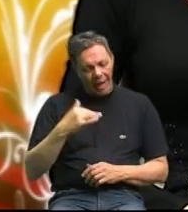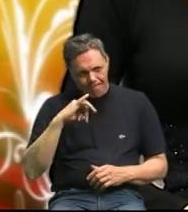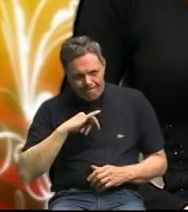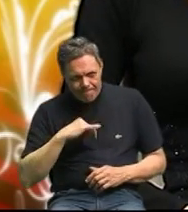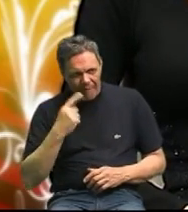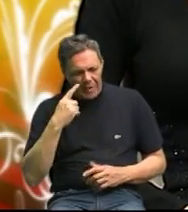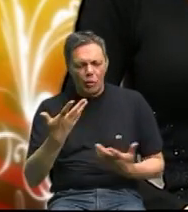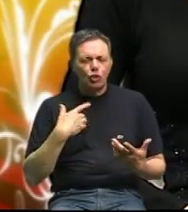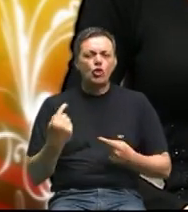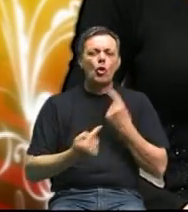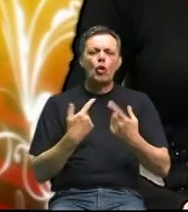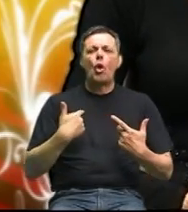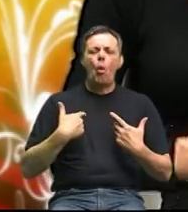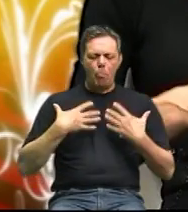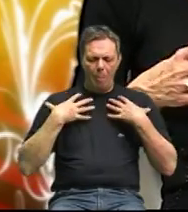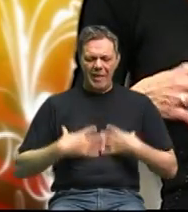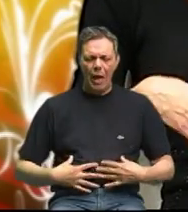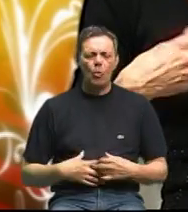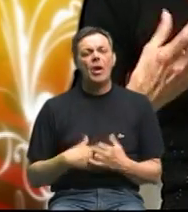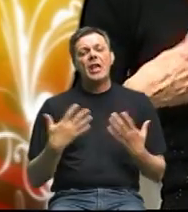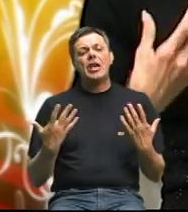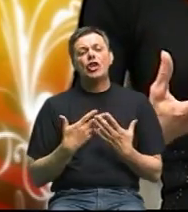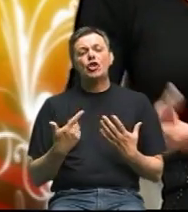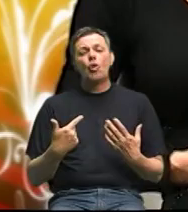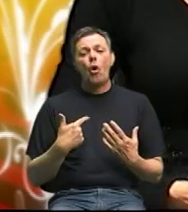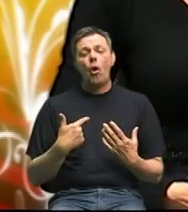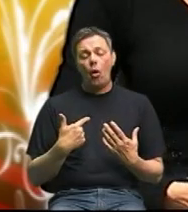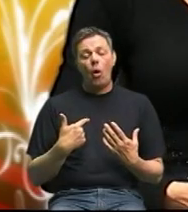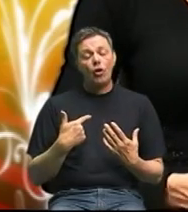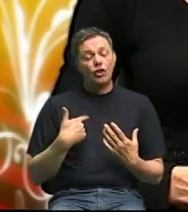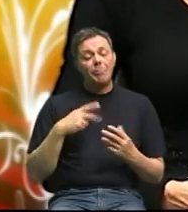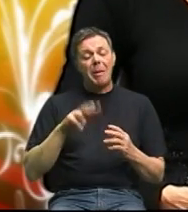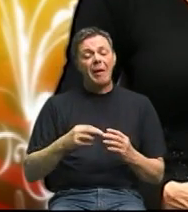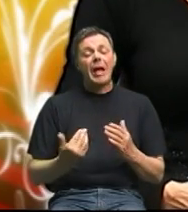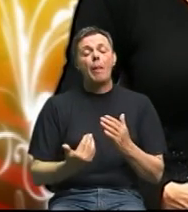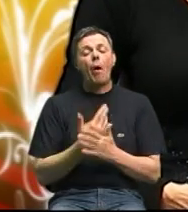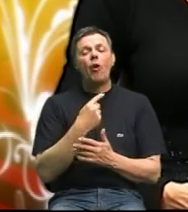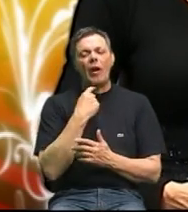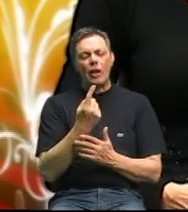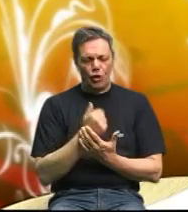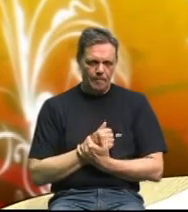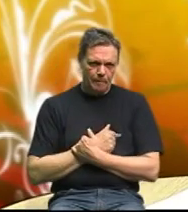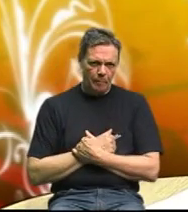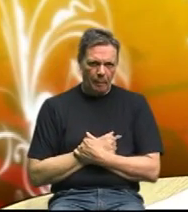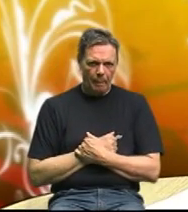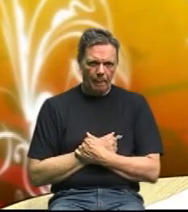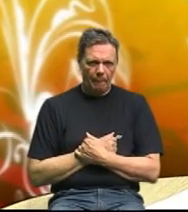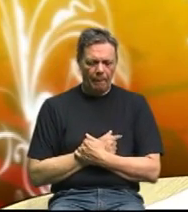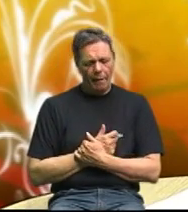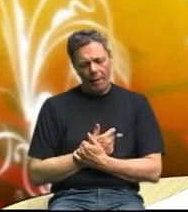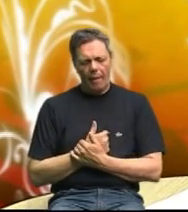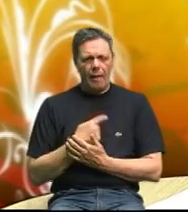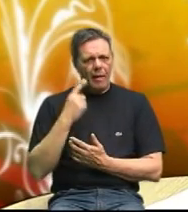šta se desilo u mojom tijelu i što meni novo kažete i to je važno da uvijek ja mislim